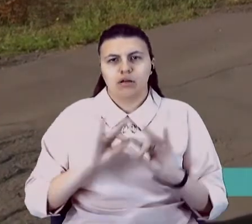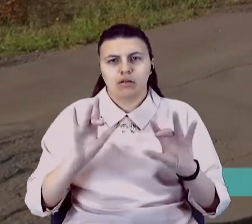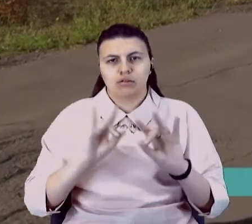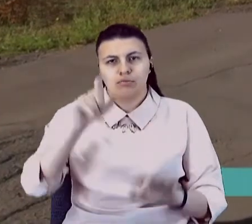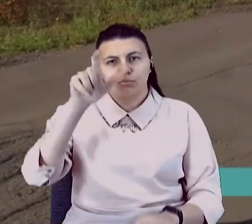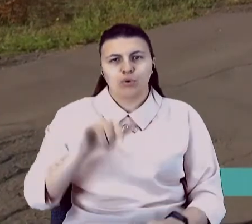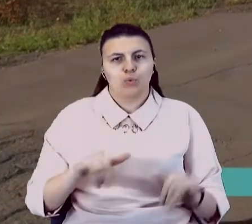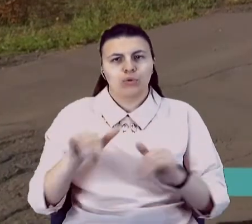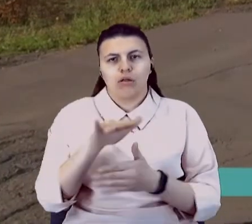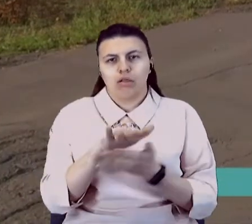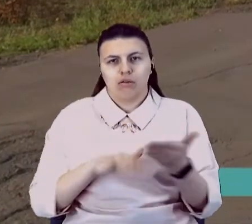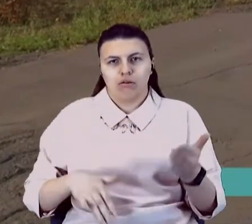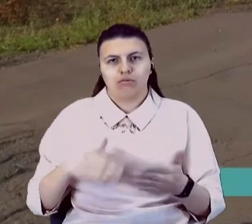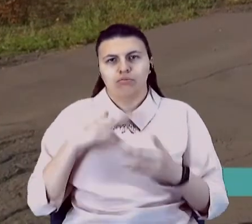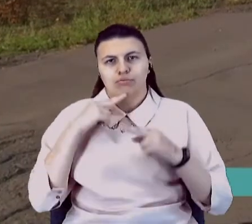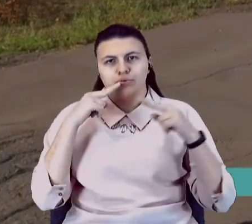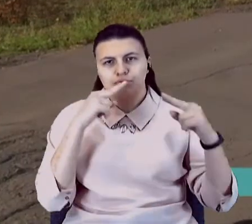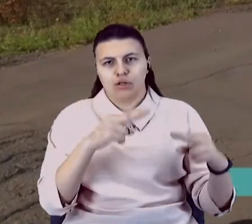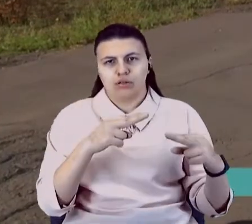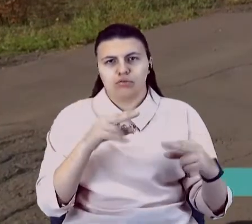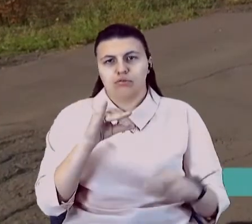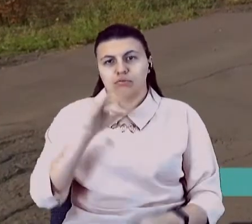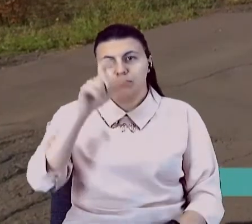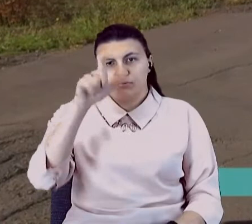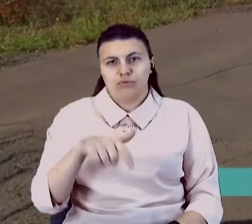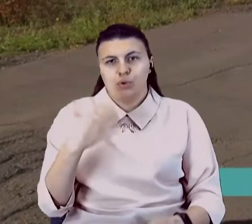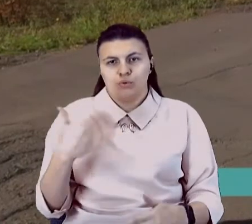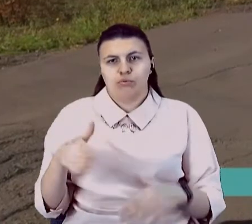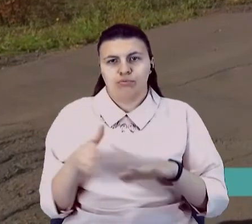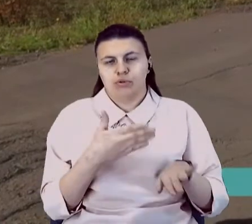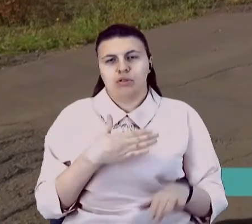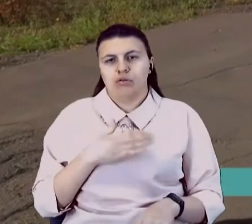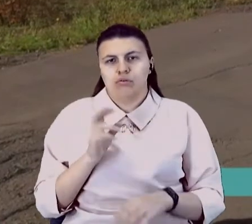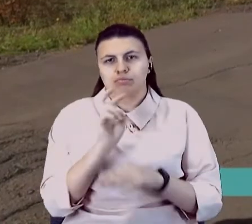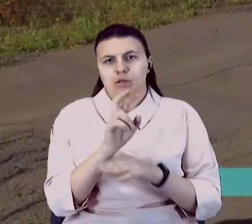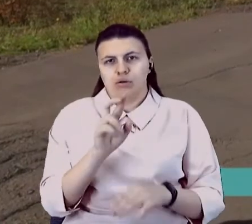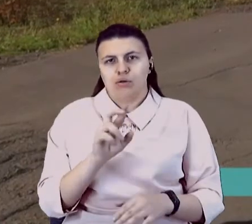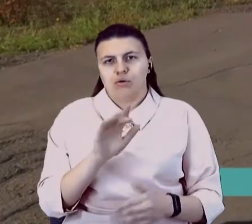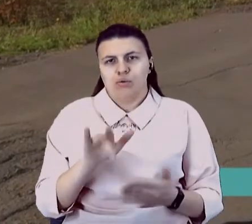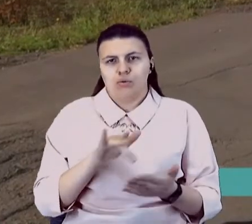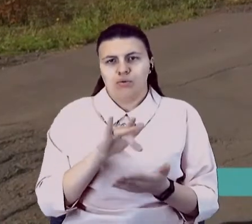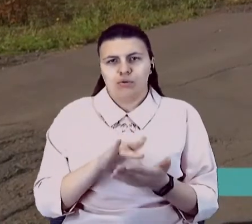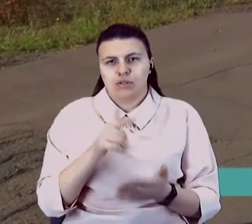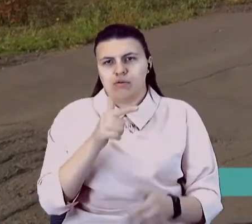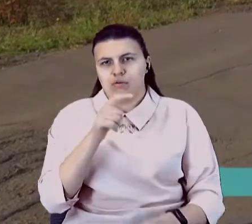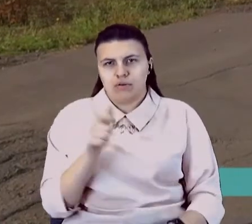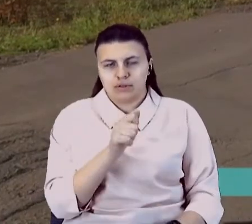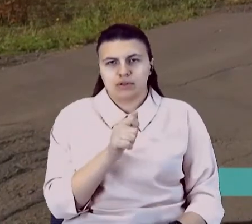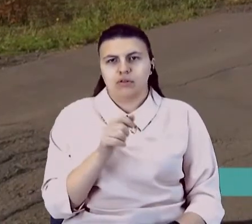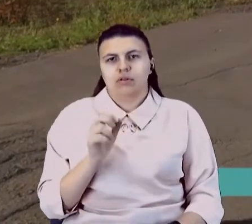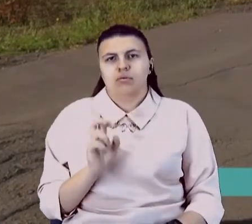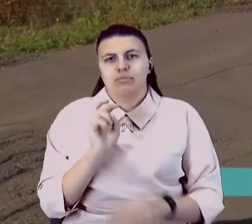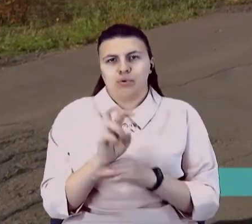далі обращатися. І людина вже після нас йде в Горгаз, Горгаза йде в ОТСЗН,